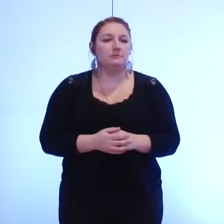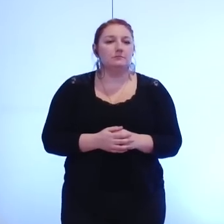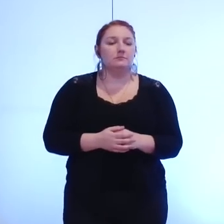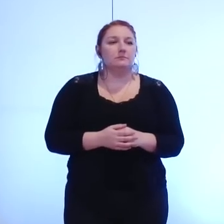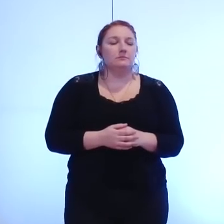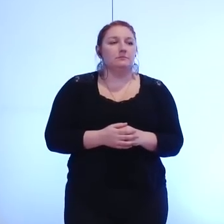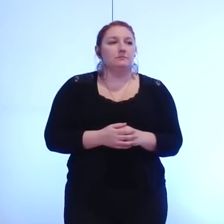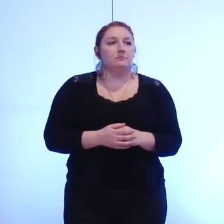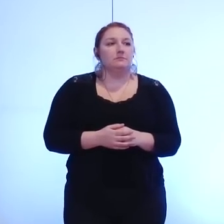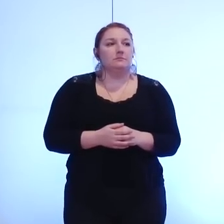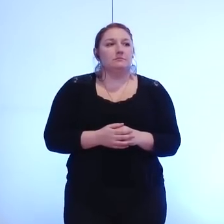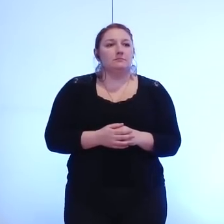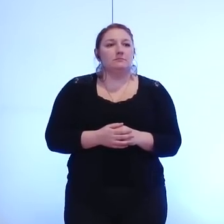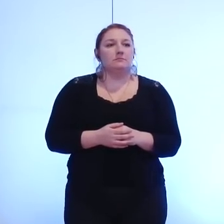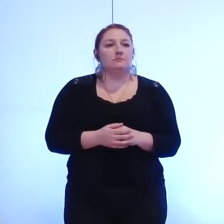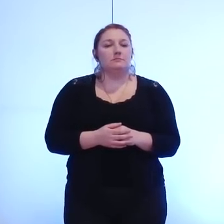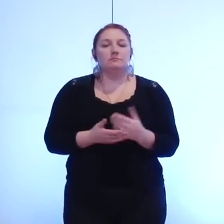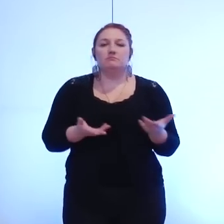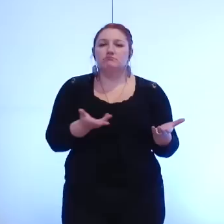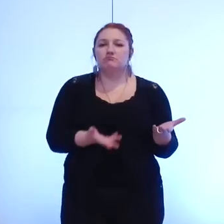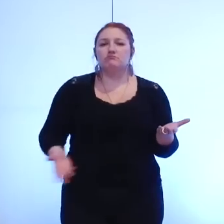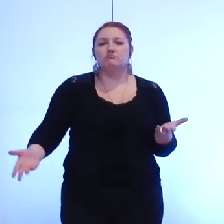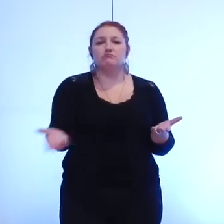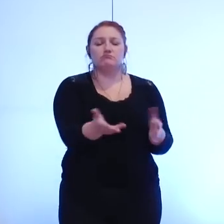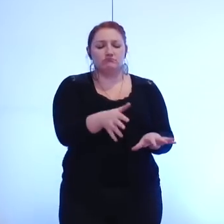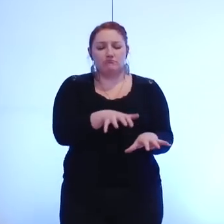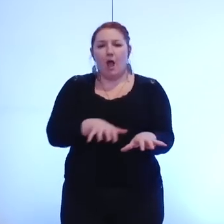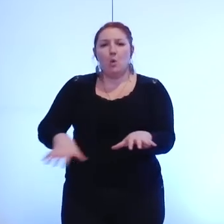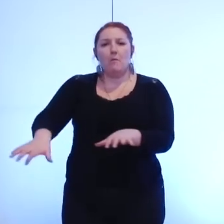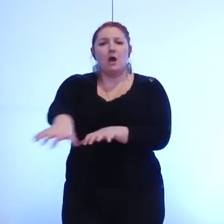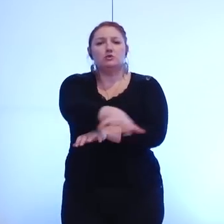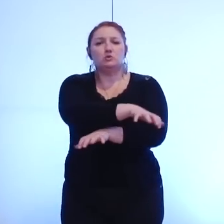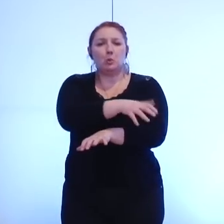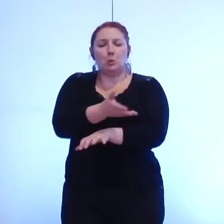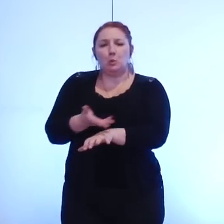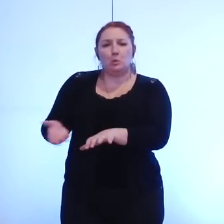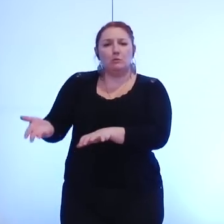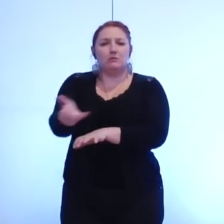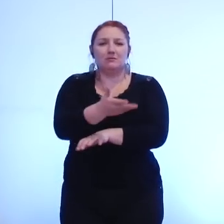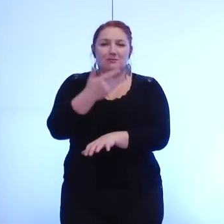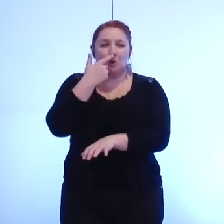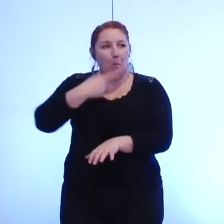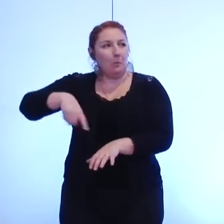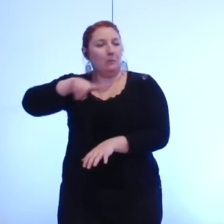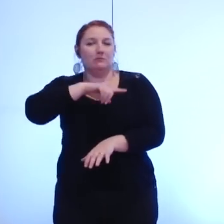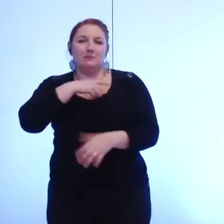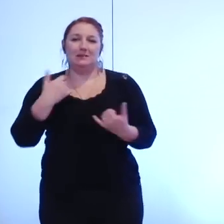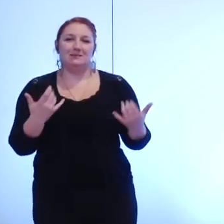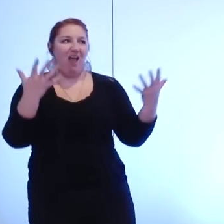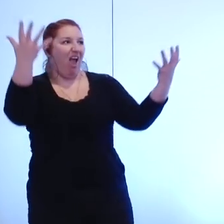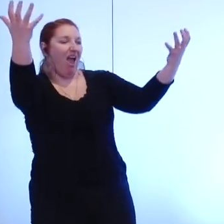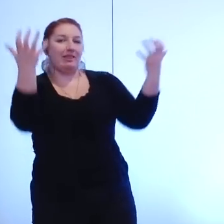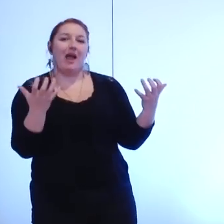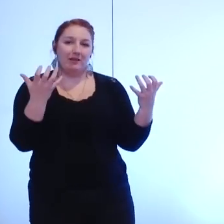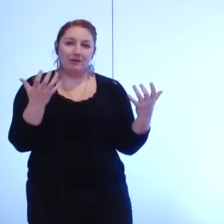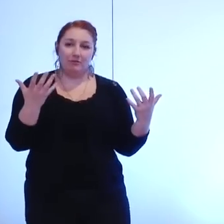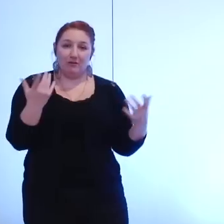rend notre agglomération effectivement attractive c'est cette qualité